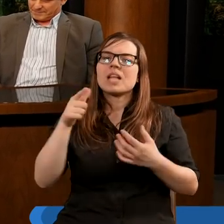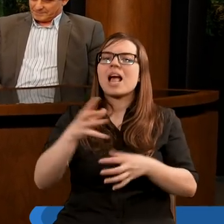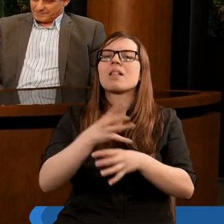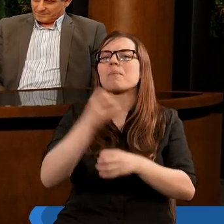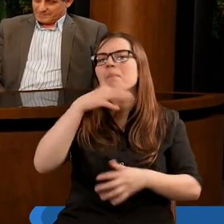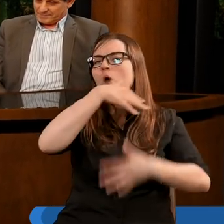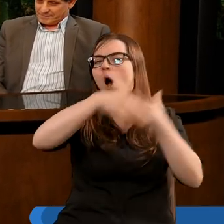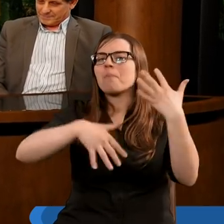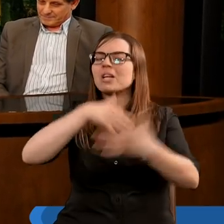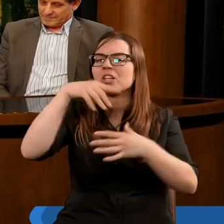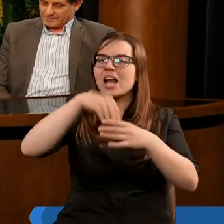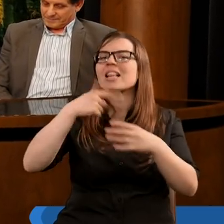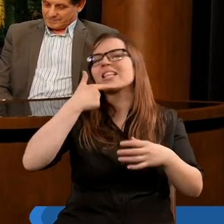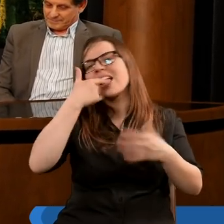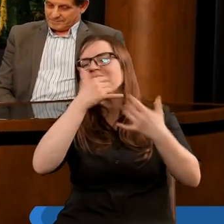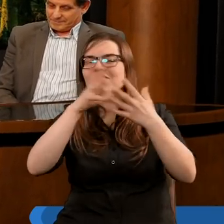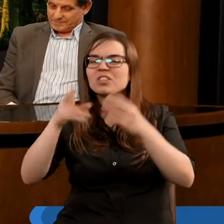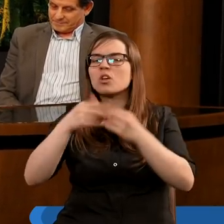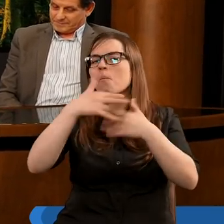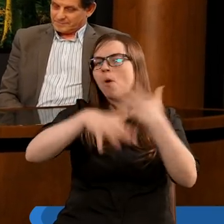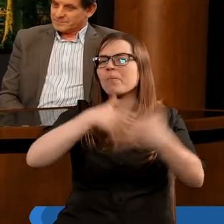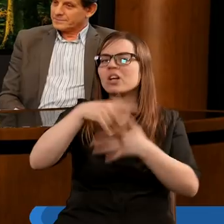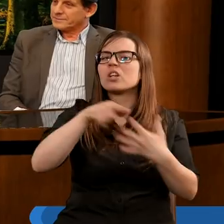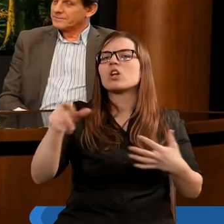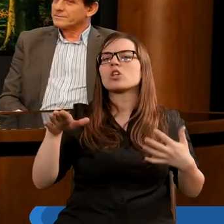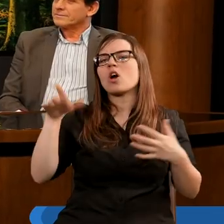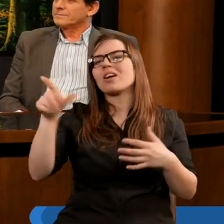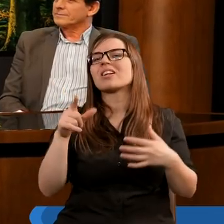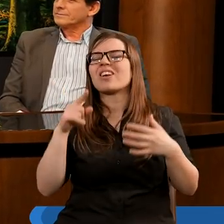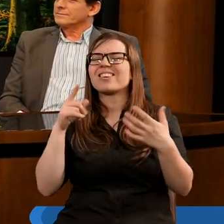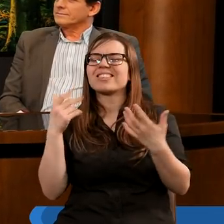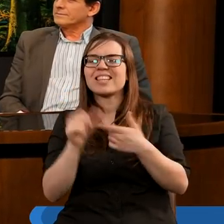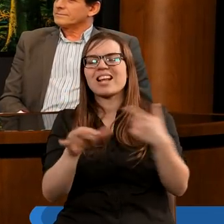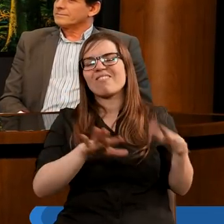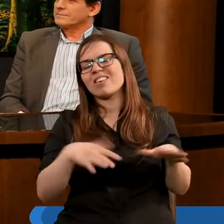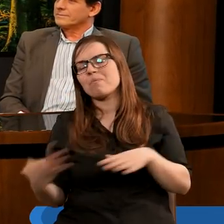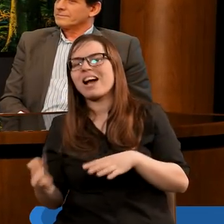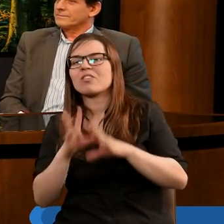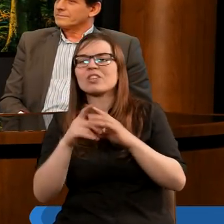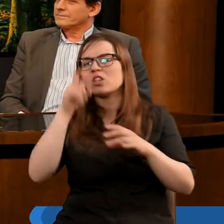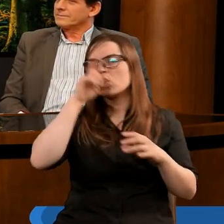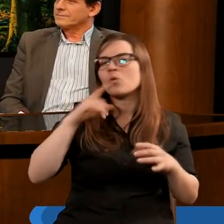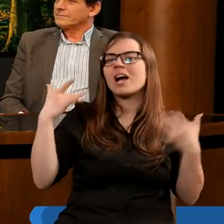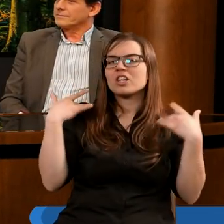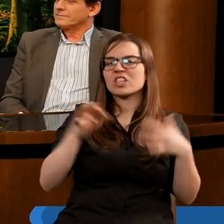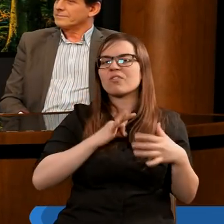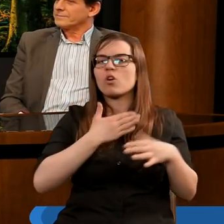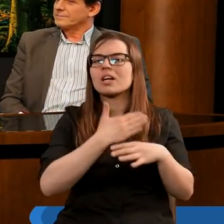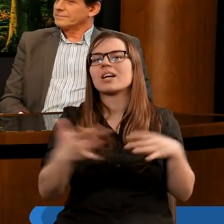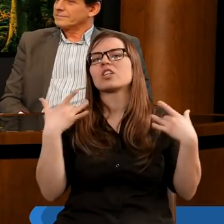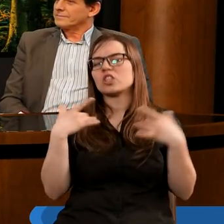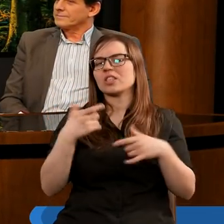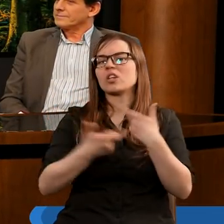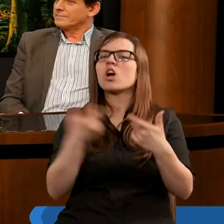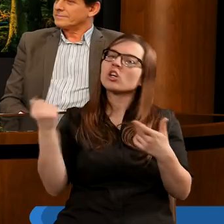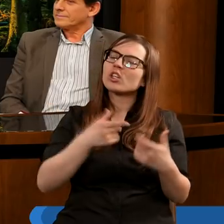ten Babilon, to pomieszanie, to ludzkie z Bożym pomieszanie, to Boże wykrzywione, wypaczone, dodane coś swojego, to nic z jak właśnie ten